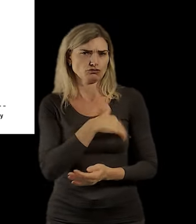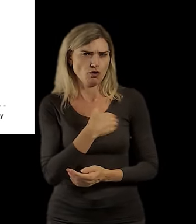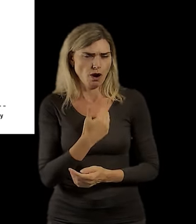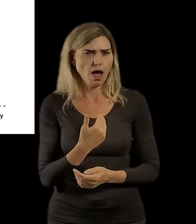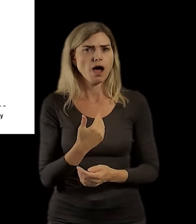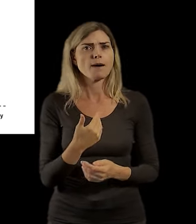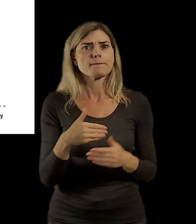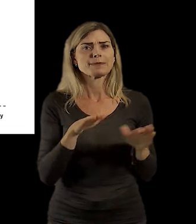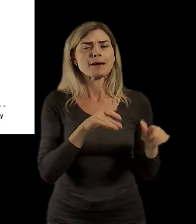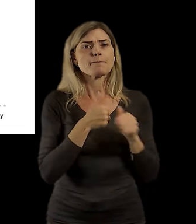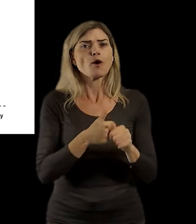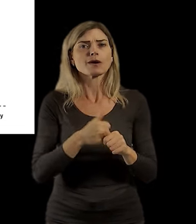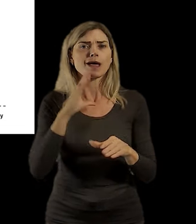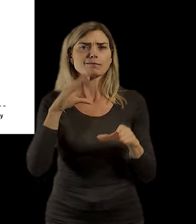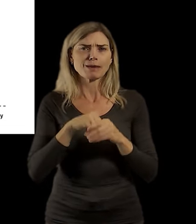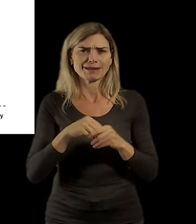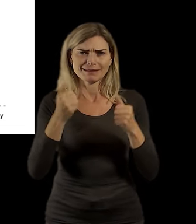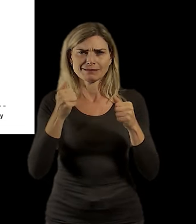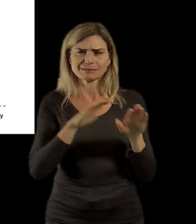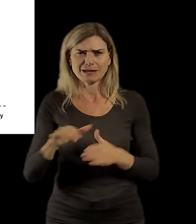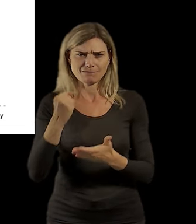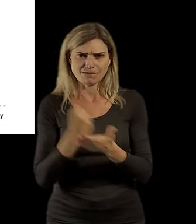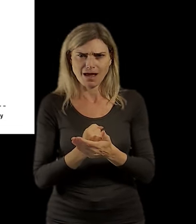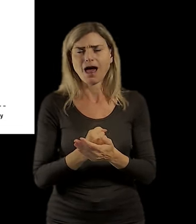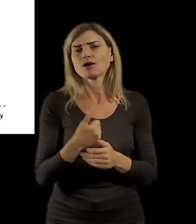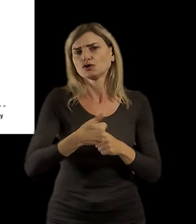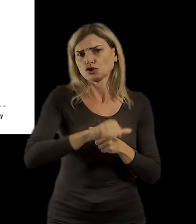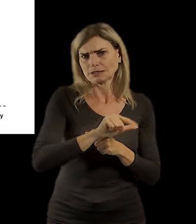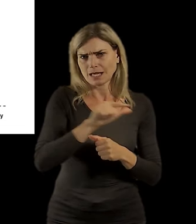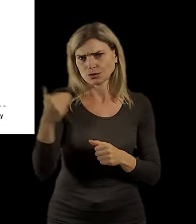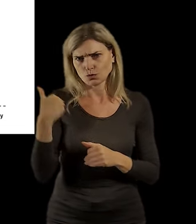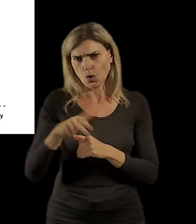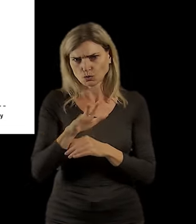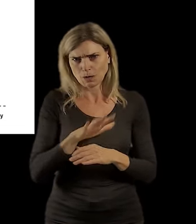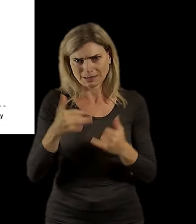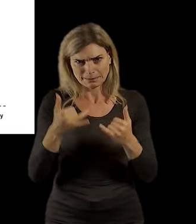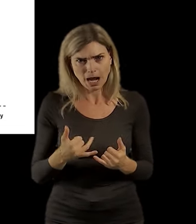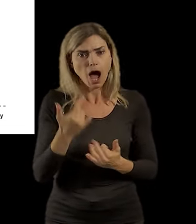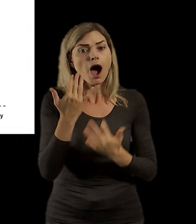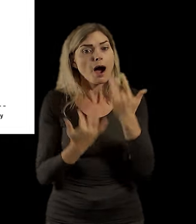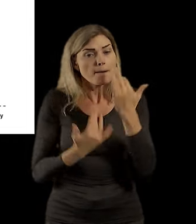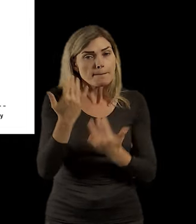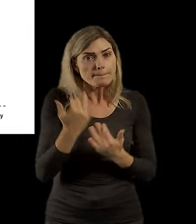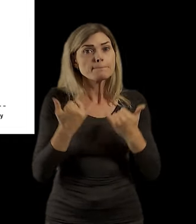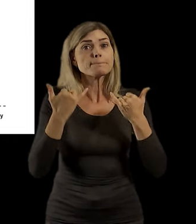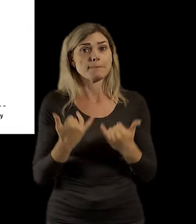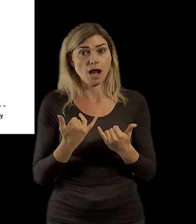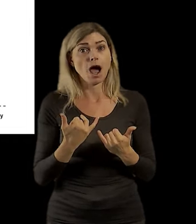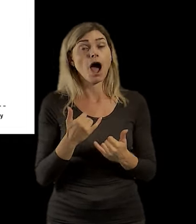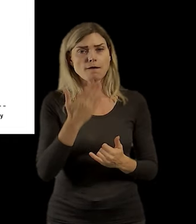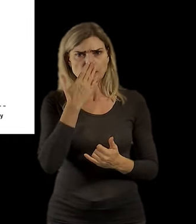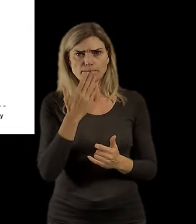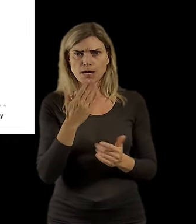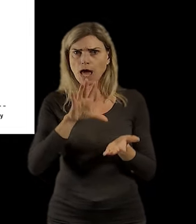tomu počtu trvale bydlících dětí ve věku 16 až 18 let. Vidíte, že to vychází, že v Praze je dostatek míst.